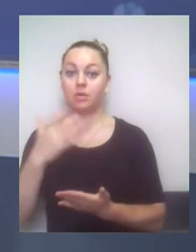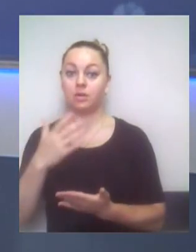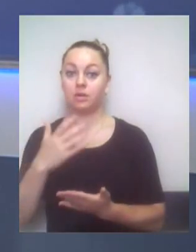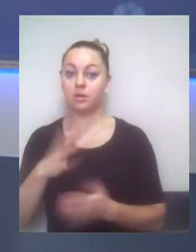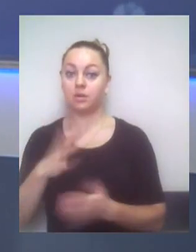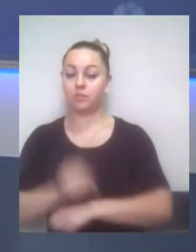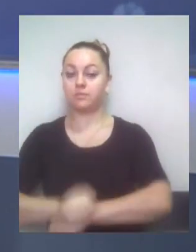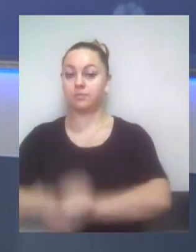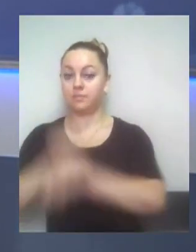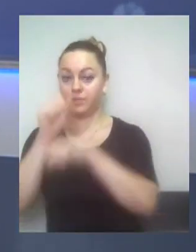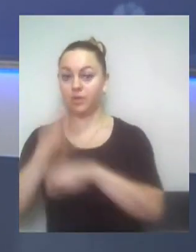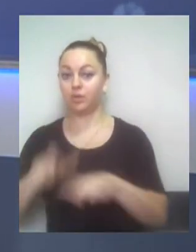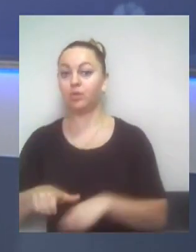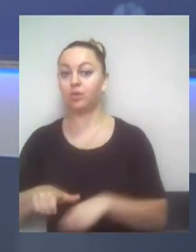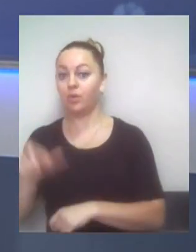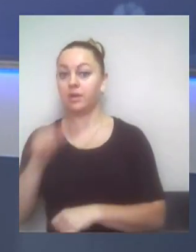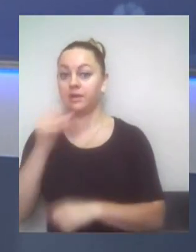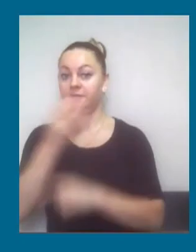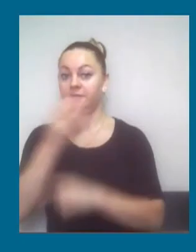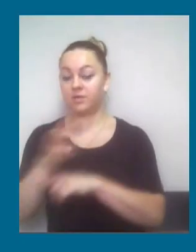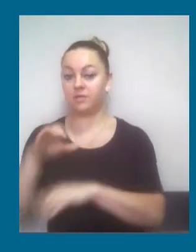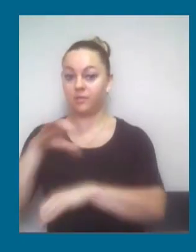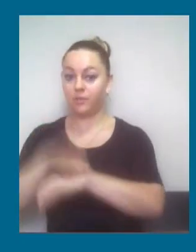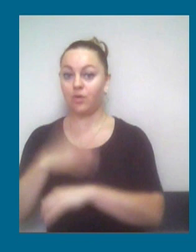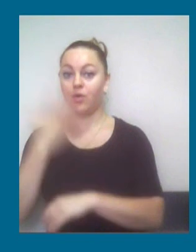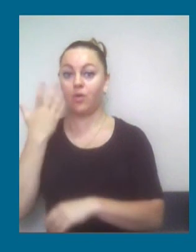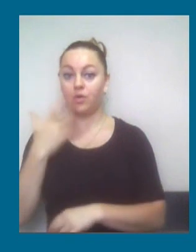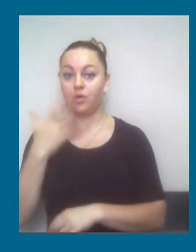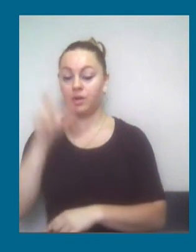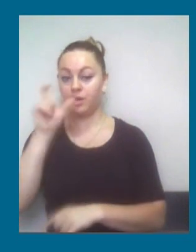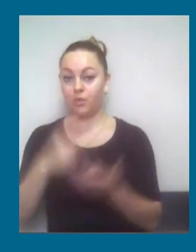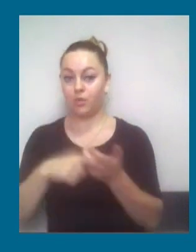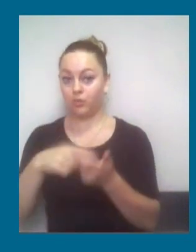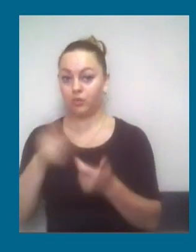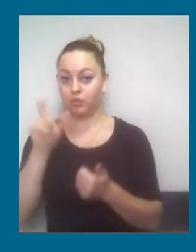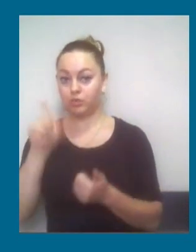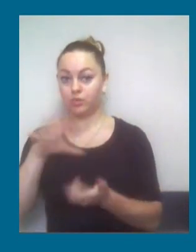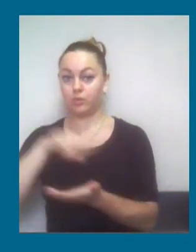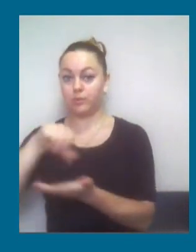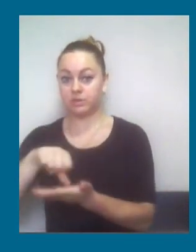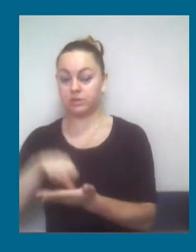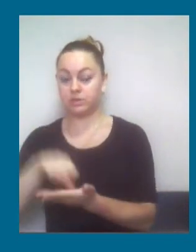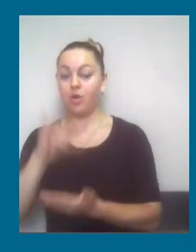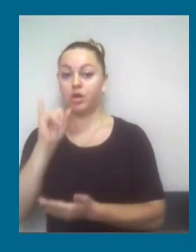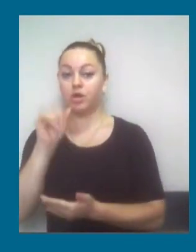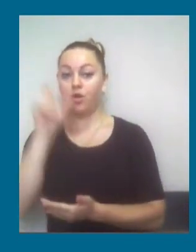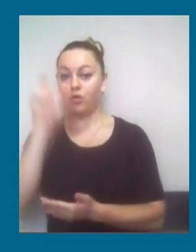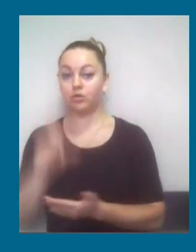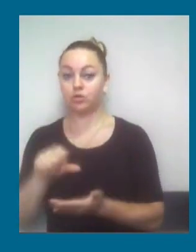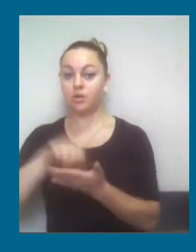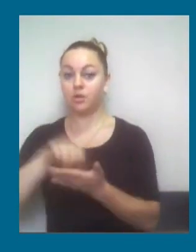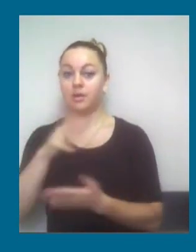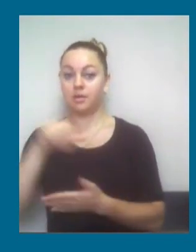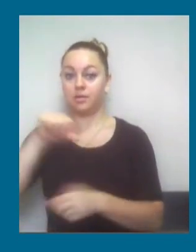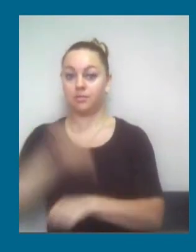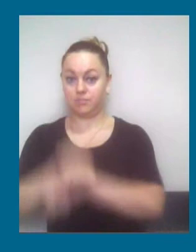дороги. І на відеокамеру зафіксовано безпосередньо перелік осіб, які там були присутні. До кожного з цих осіб, які перекривали дорогу, я звертався